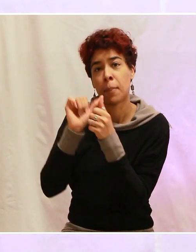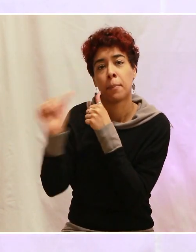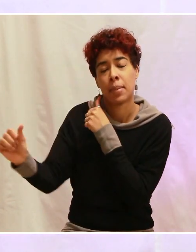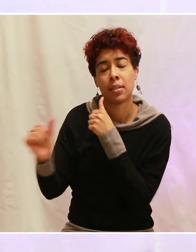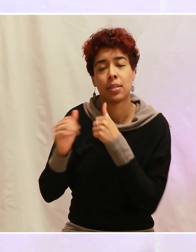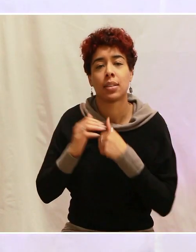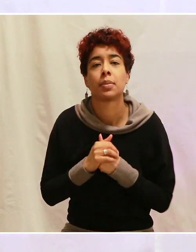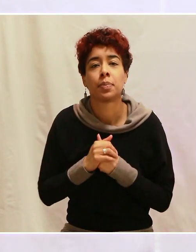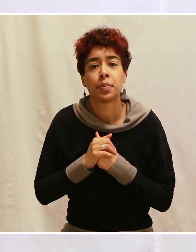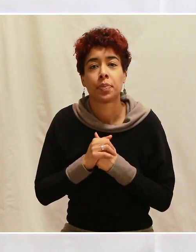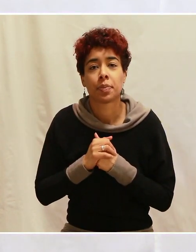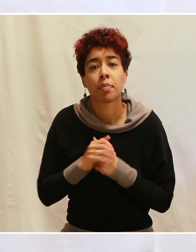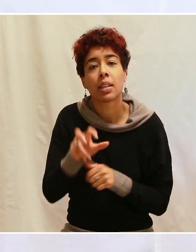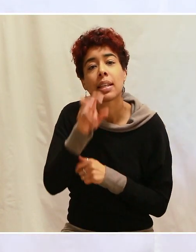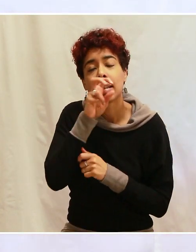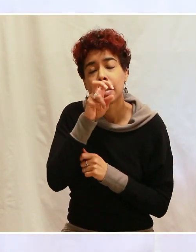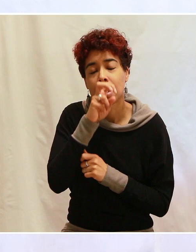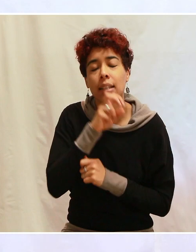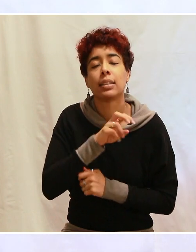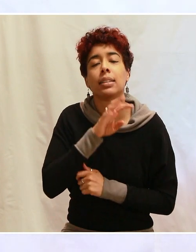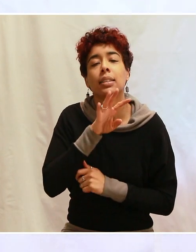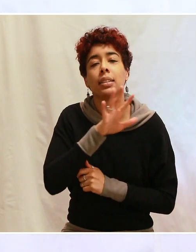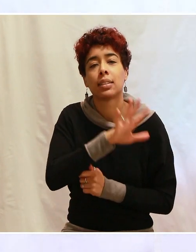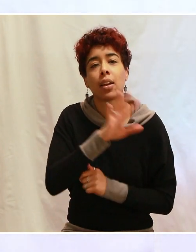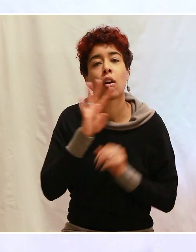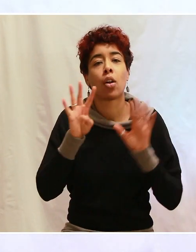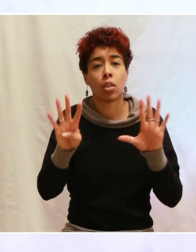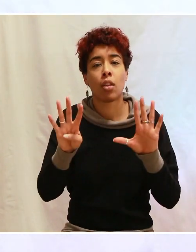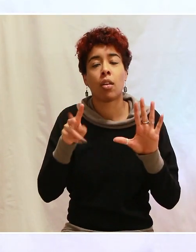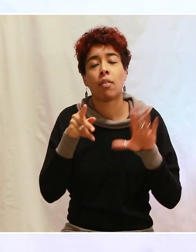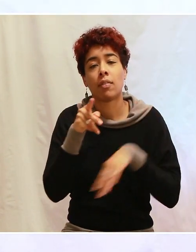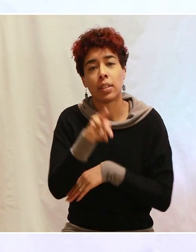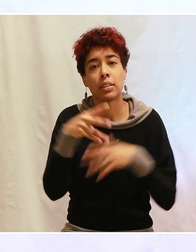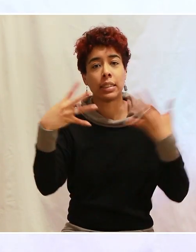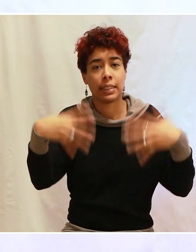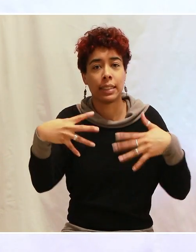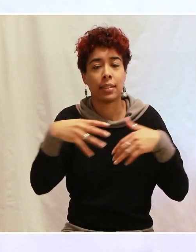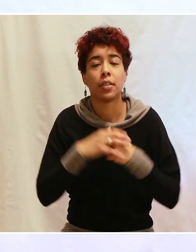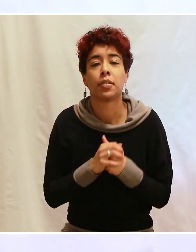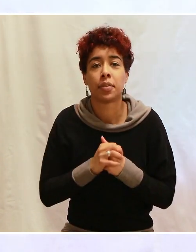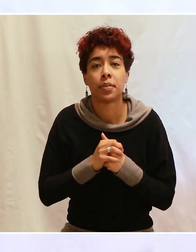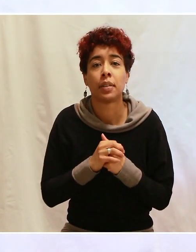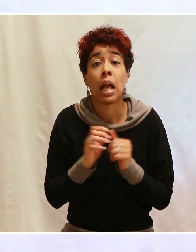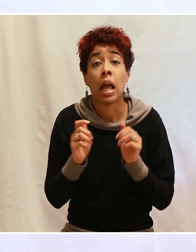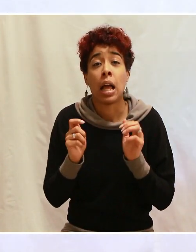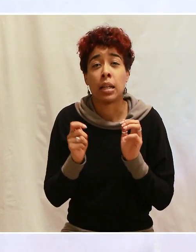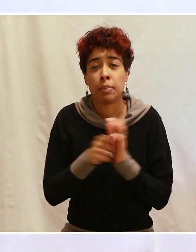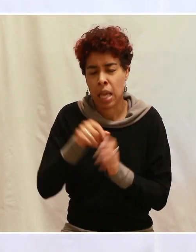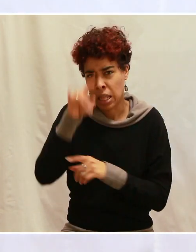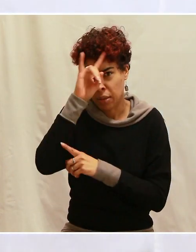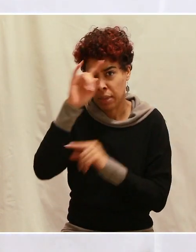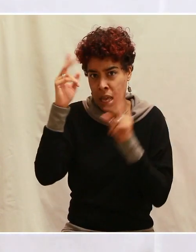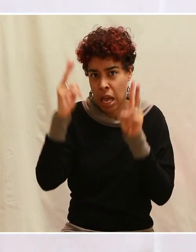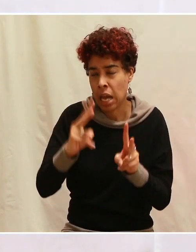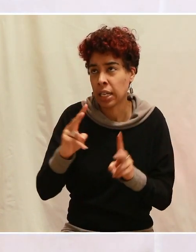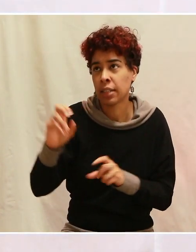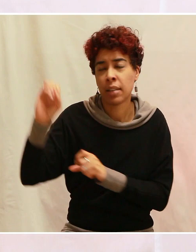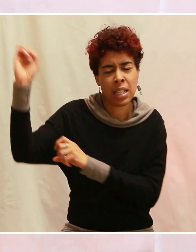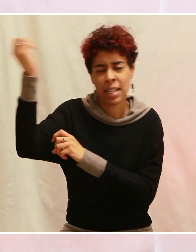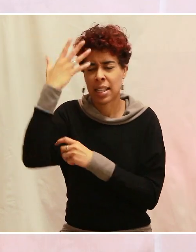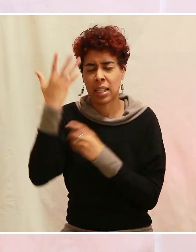La Bible nous dit « Quand l'ennemi viendra comme un fleuve, l'Esprit de l'Éternel le mettra en fuite. » Amen.